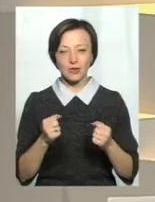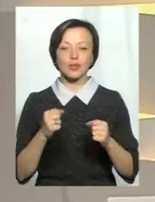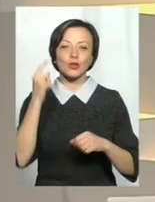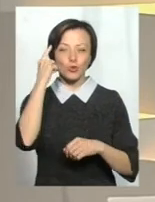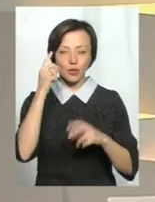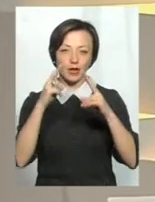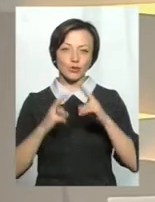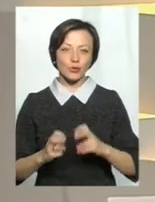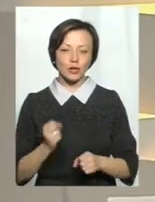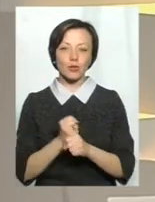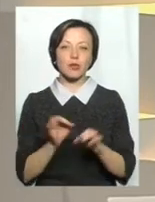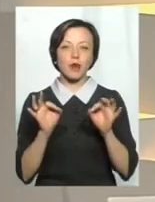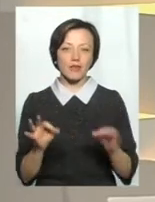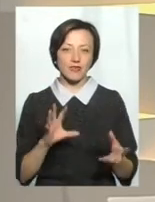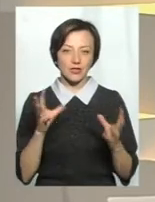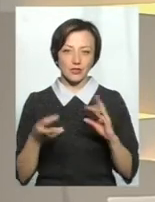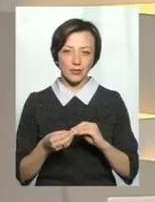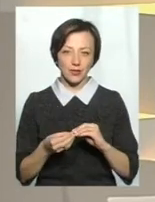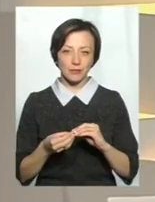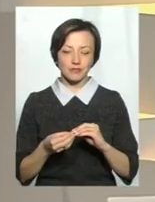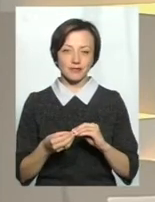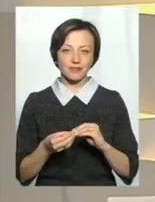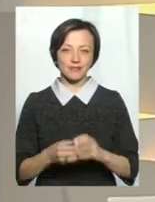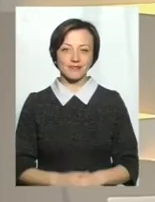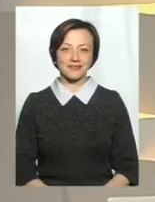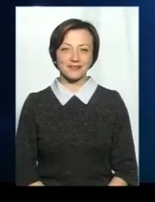думайте, аналізуйте, робіть правильні висновки.